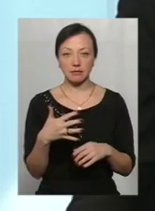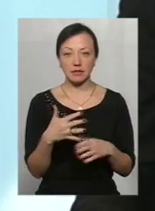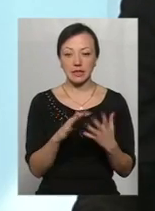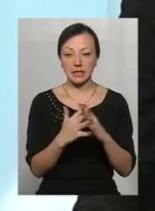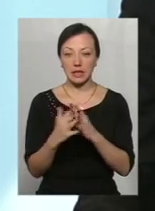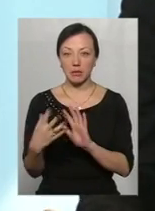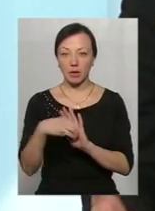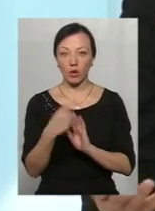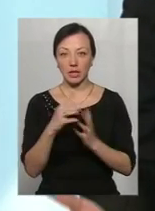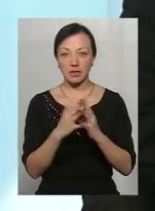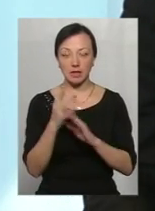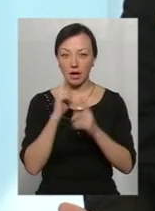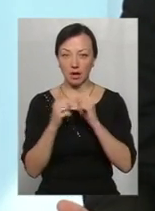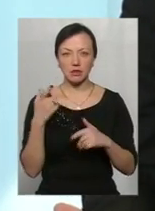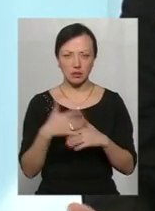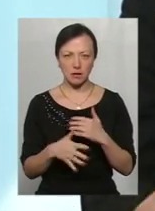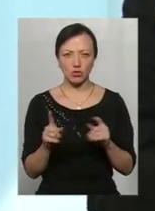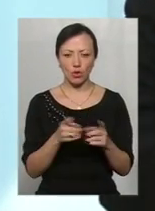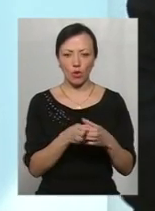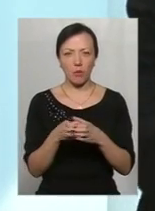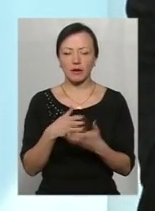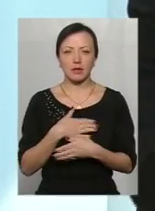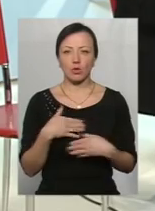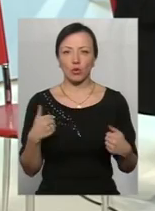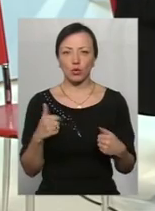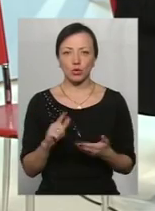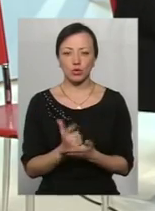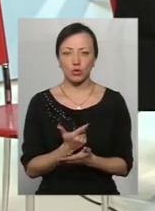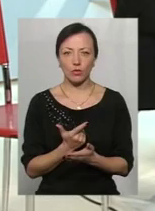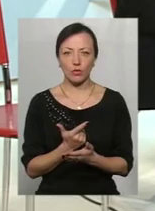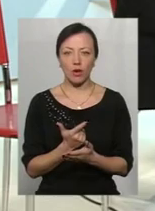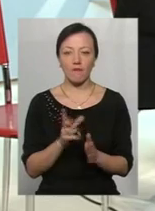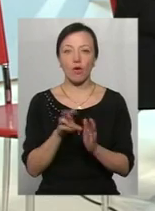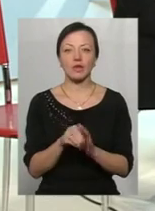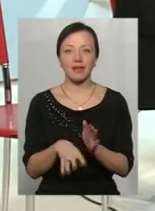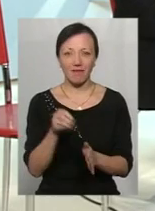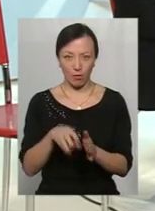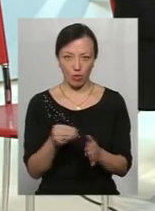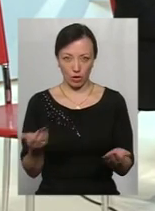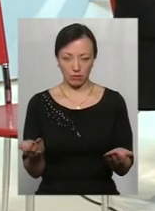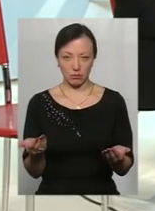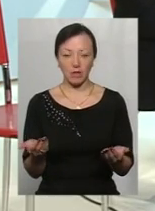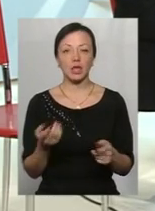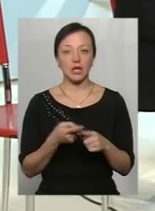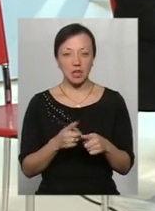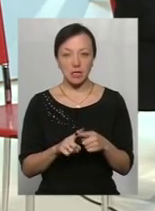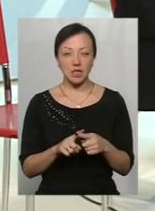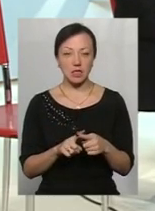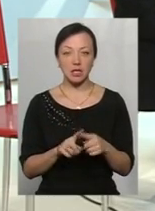приєднується одна сільська рада, звісно, що громада не хоче знову входити у виборчий процес. Тому цей